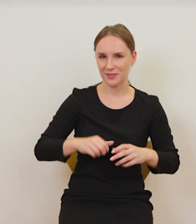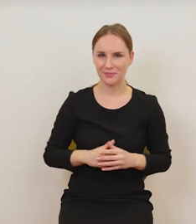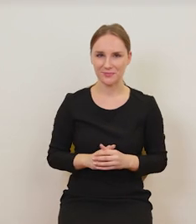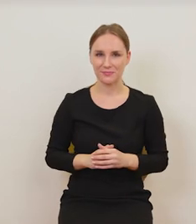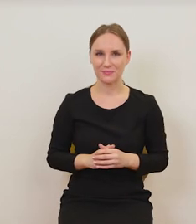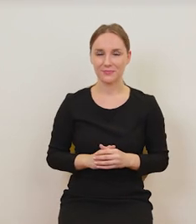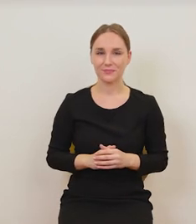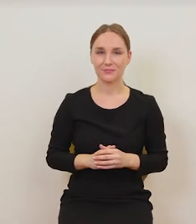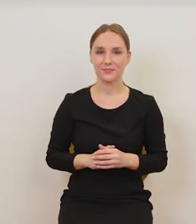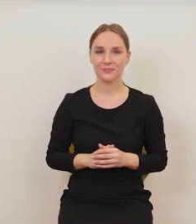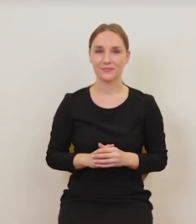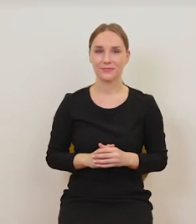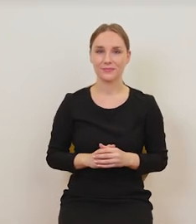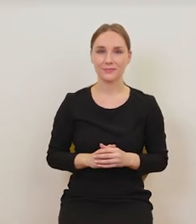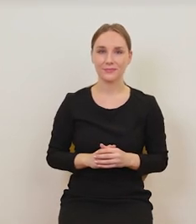dylematy.